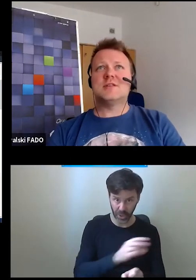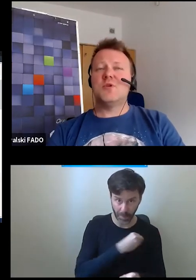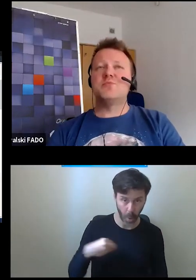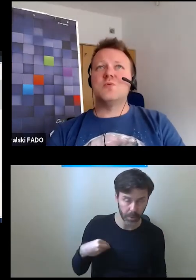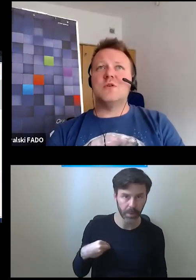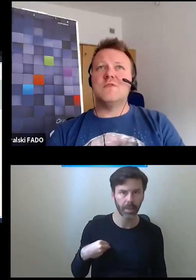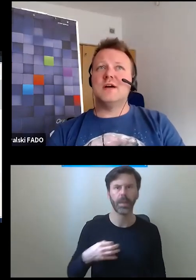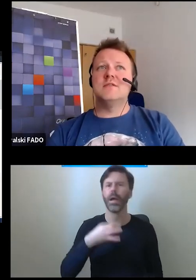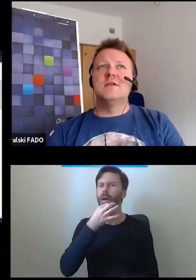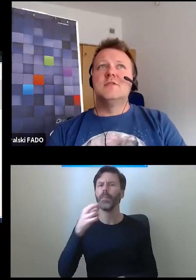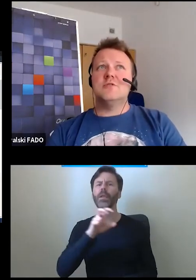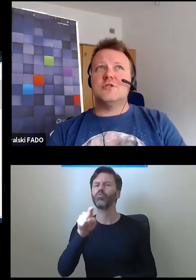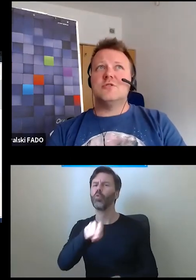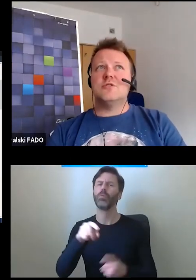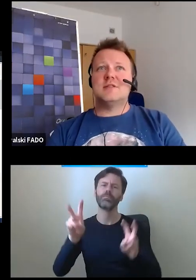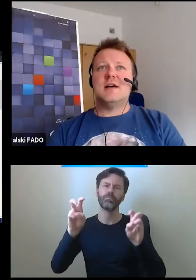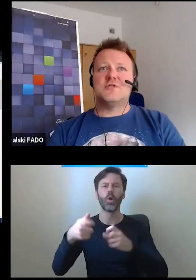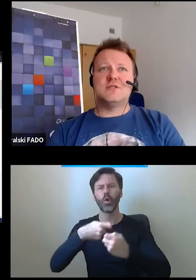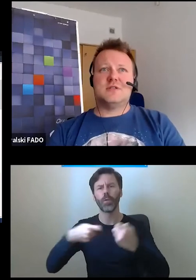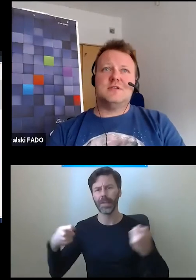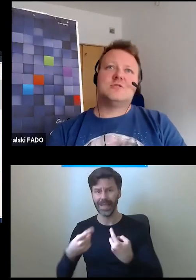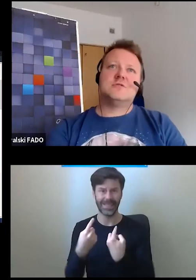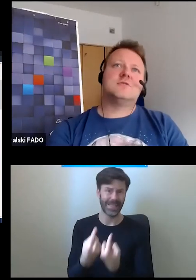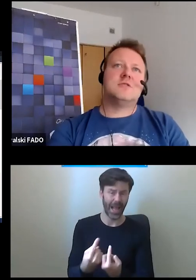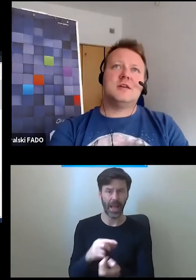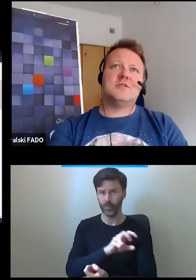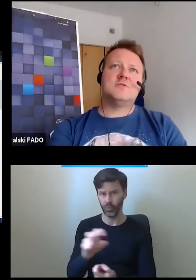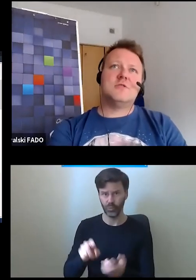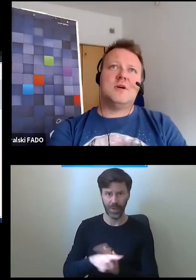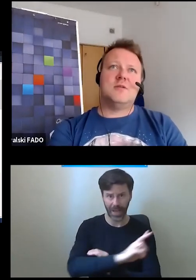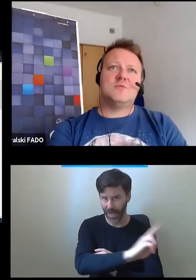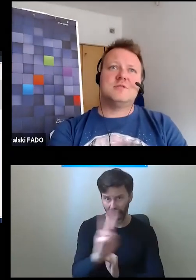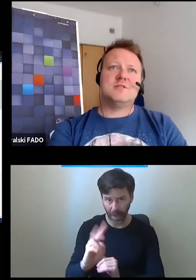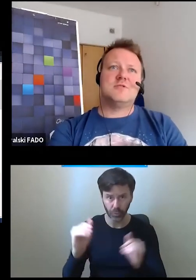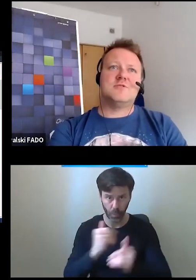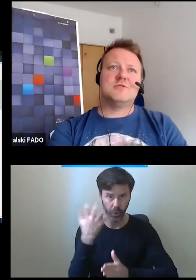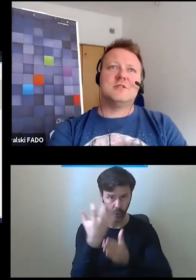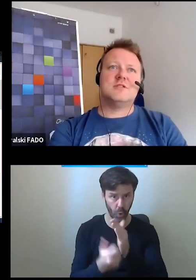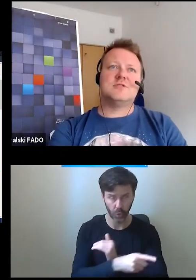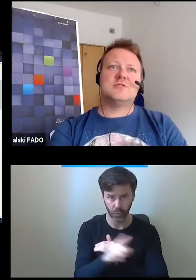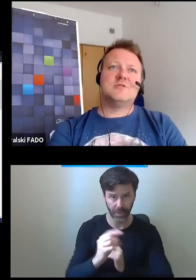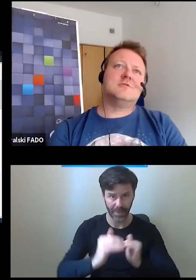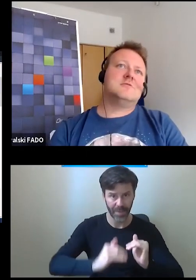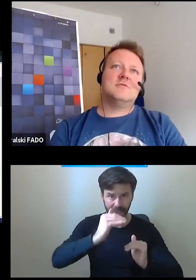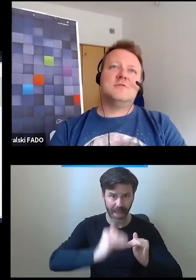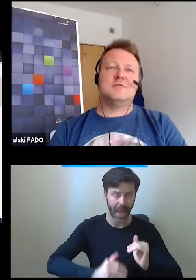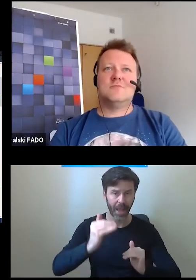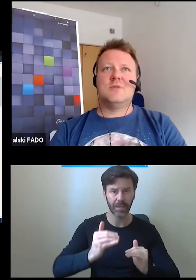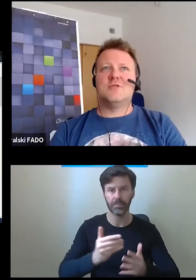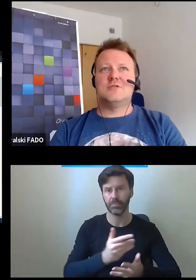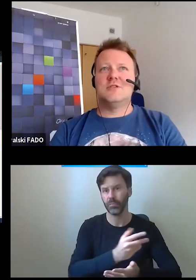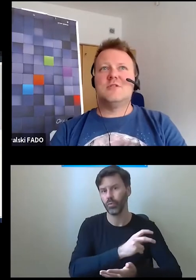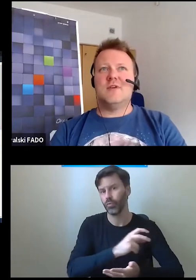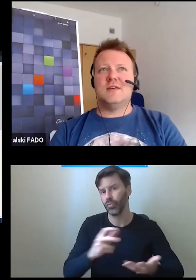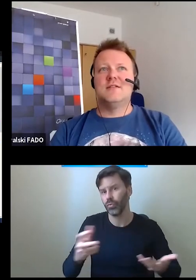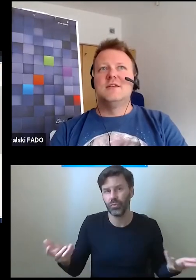związanie samoobsługowe? No i czy ono jest dla wszystkich? Czy każda osoba może z niego korzystać? Czy one są